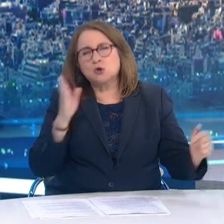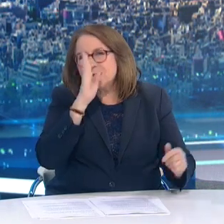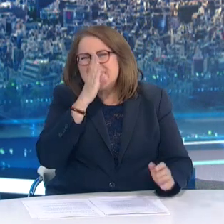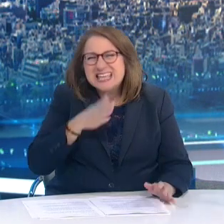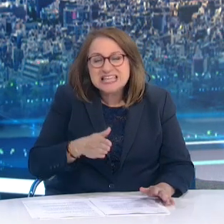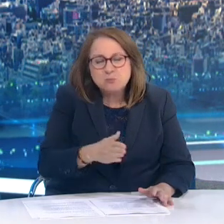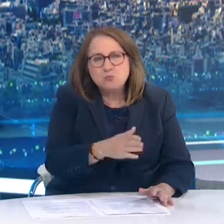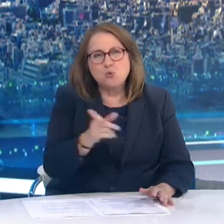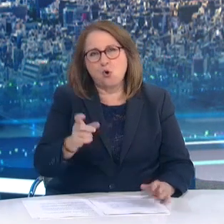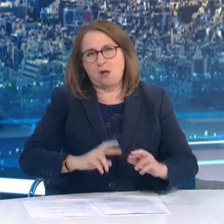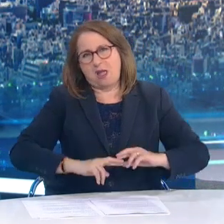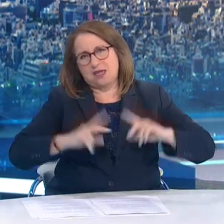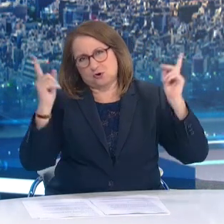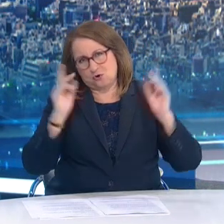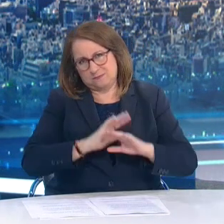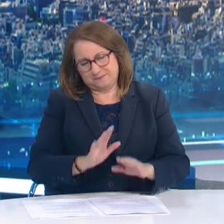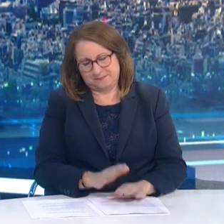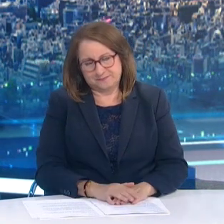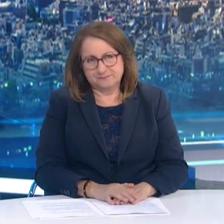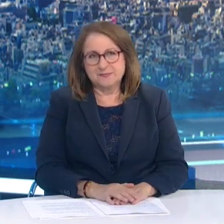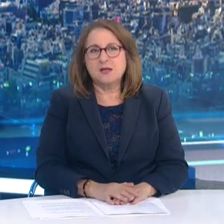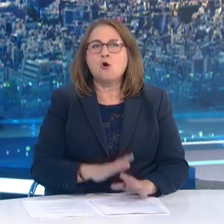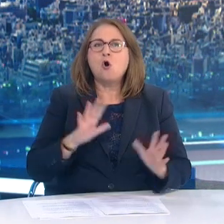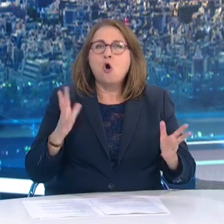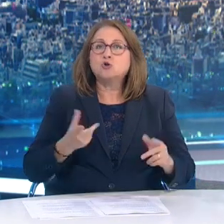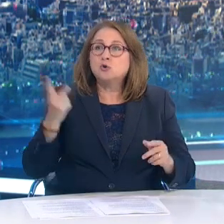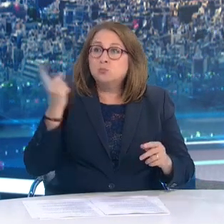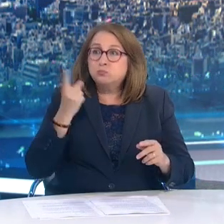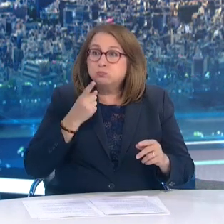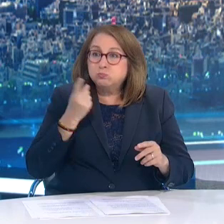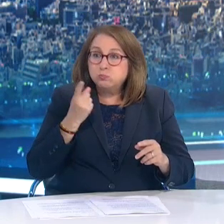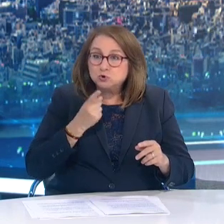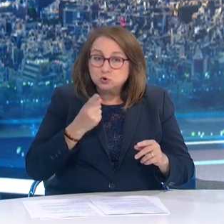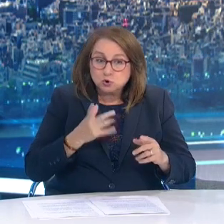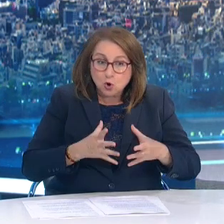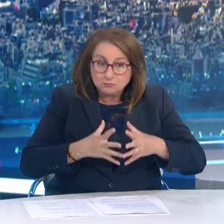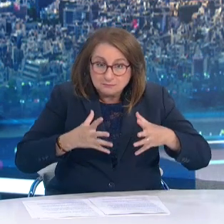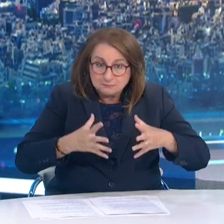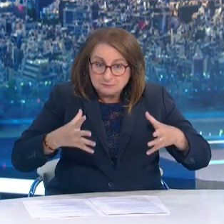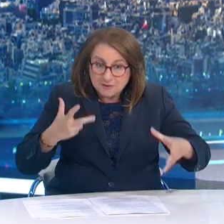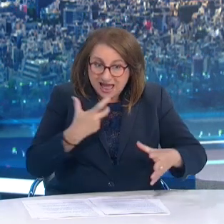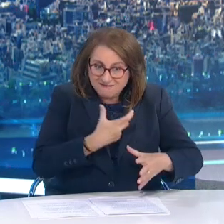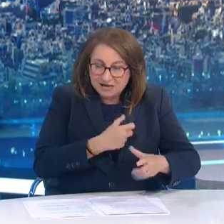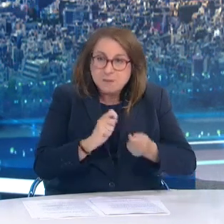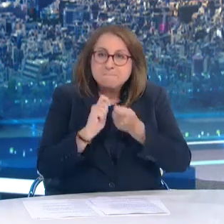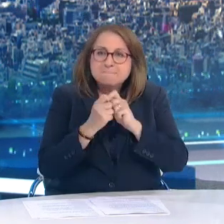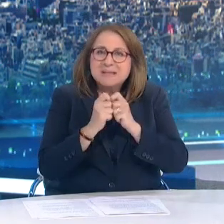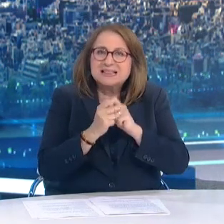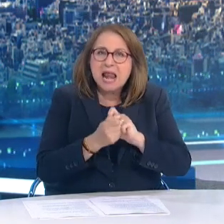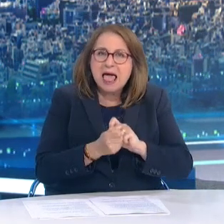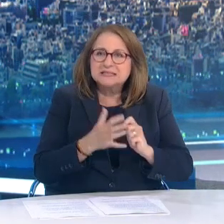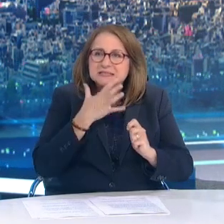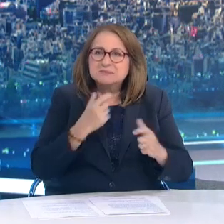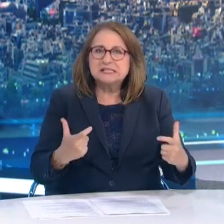μεγαλύτερο μέρος του πληθυσμού είναι εμβολιασμένο Τόσο λιγότερο χώρο αφήνουμε στις νέες μεταλλάξεις Για να εξαπλωθούν και να προσβάλλουν τους